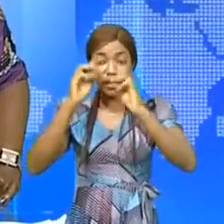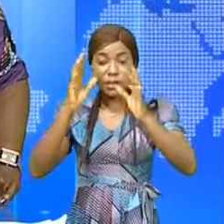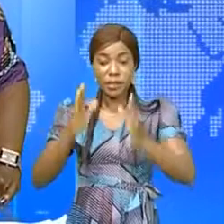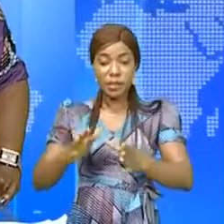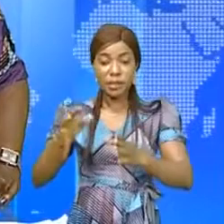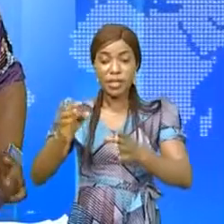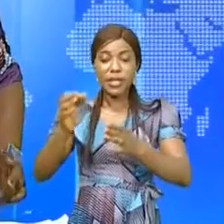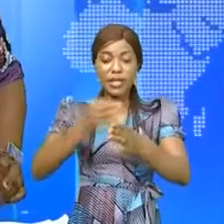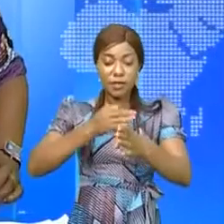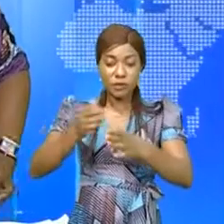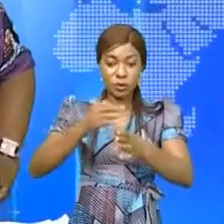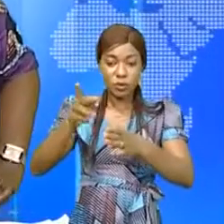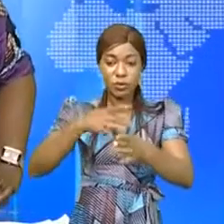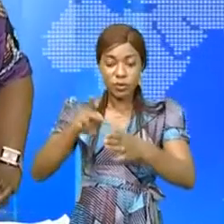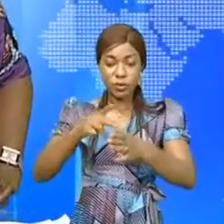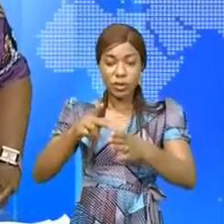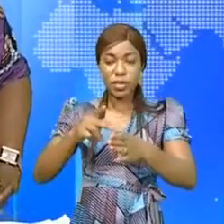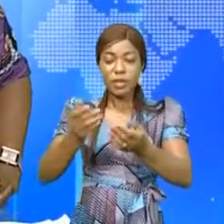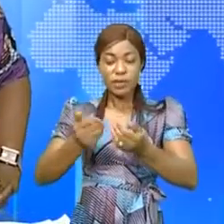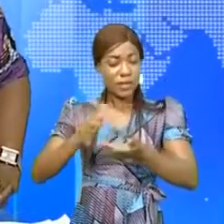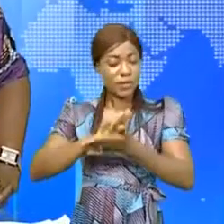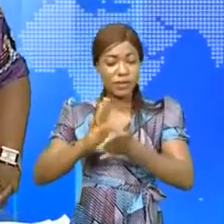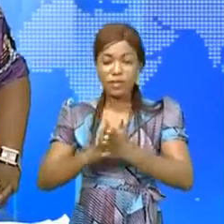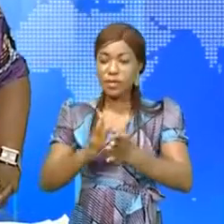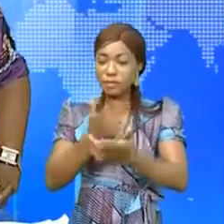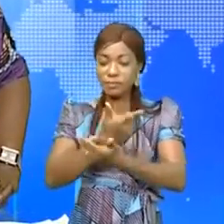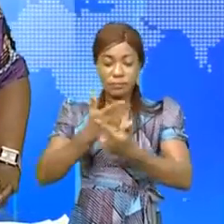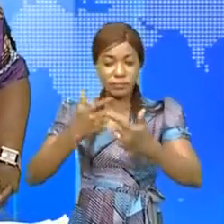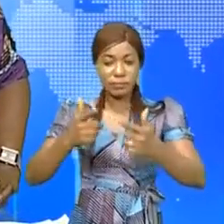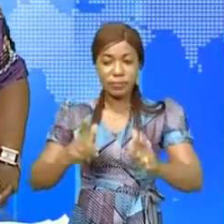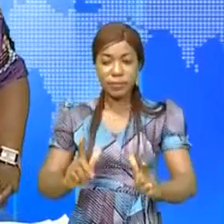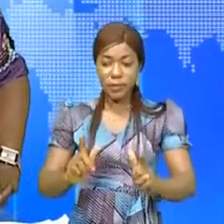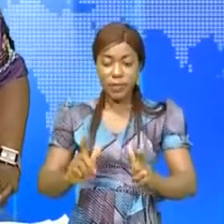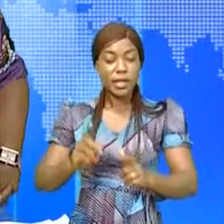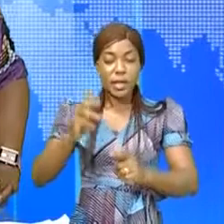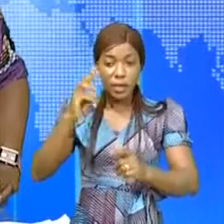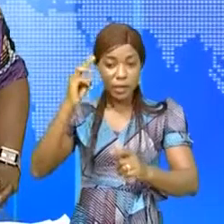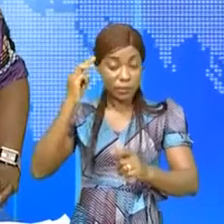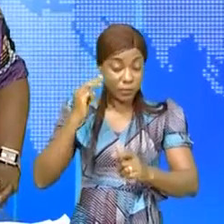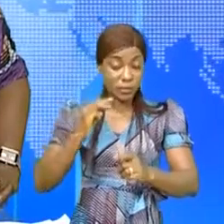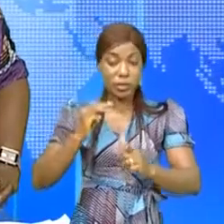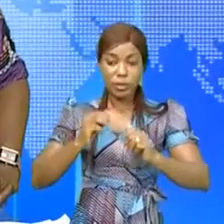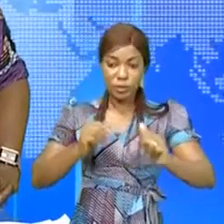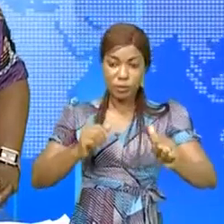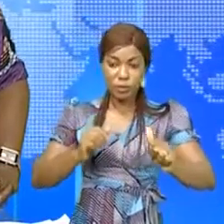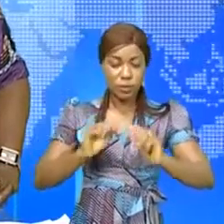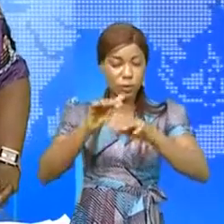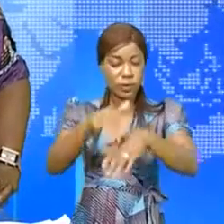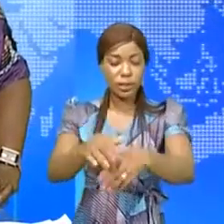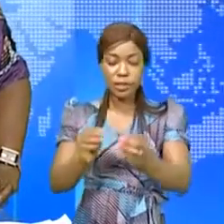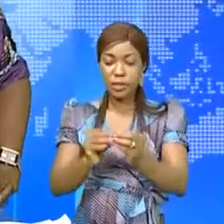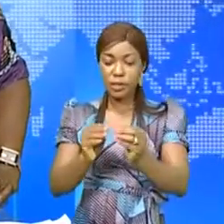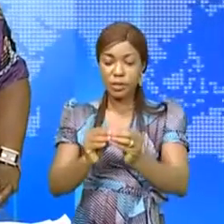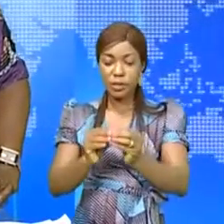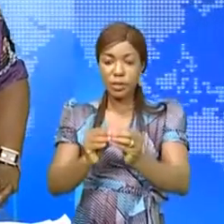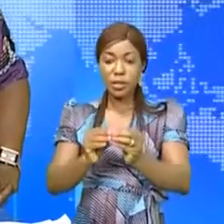professionnelle devenu autonome. La ministre tutelle, Antoinette Kipoulou et les agents de son secteur ont pris part à la réunion du